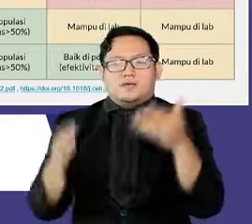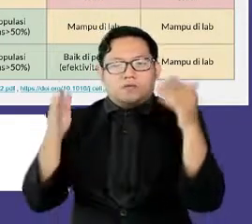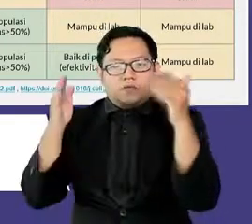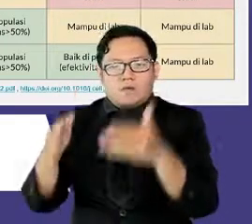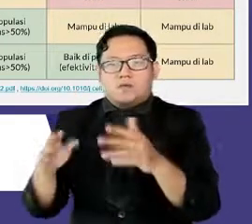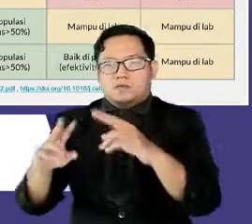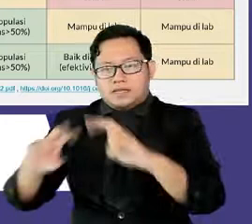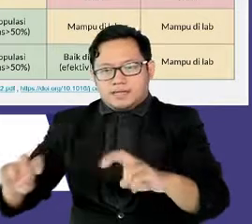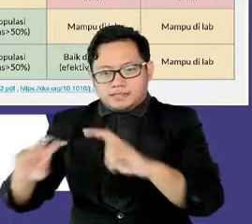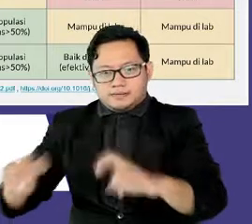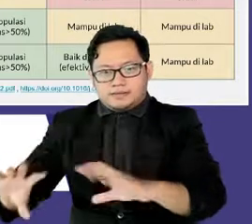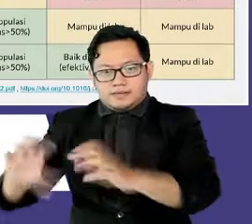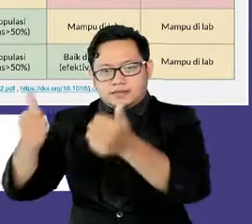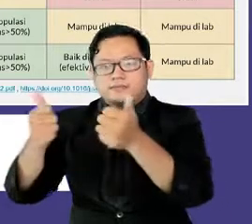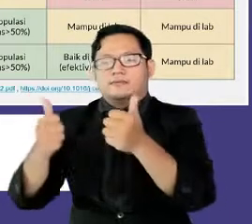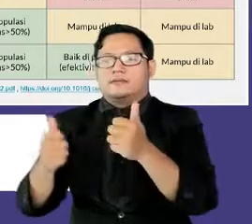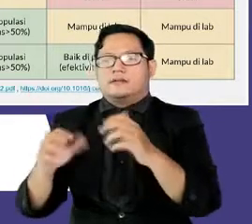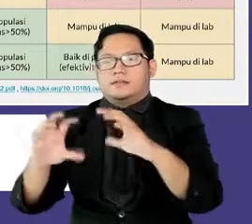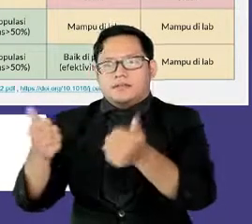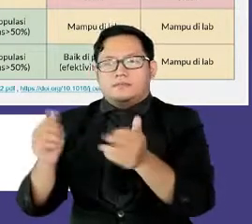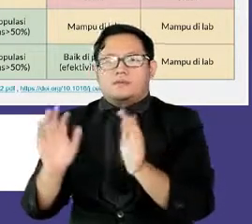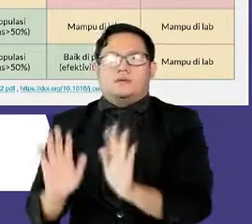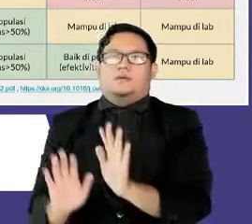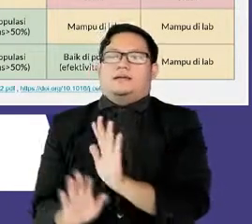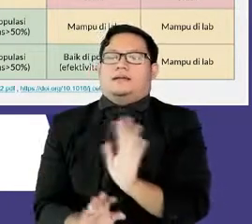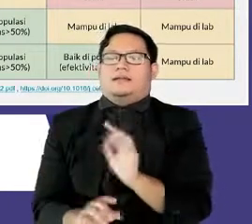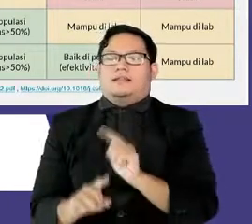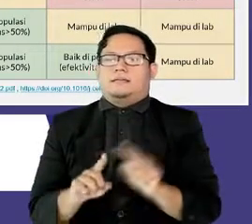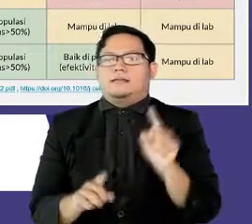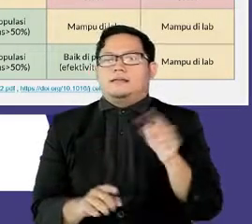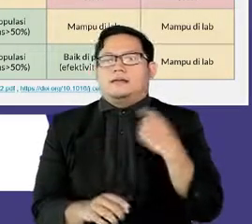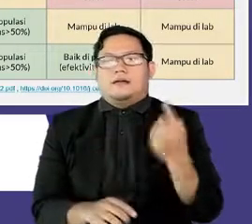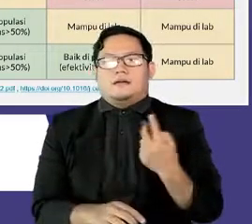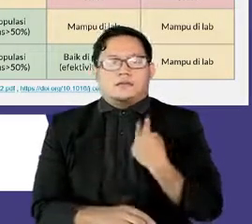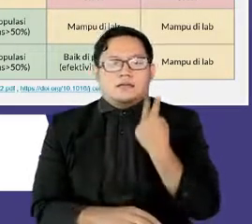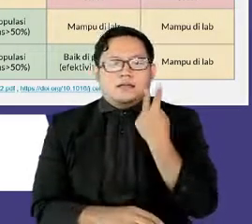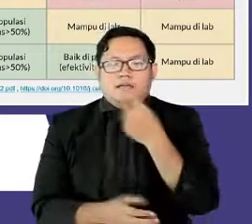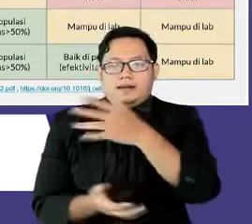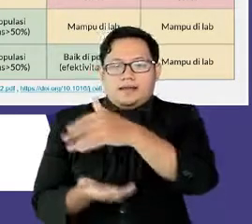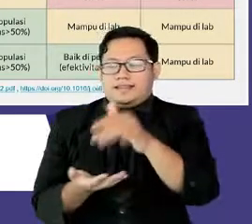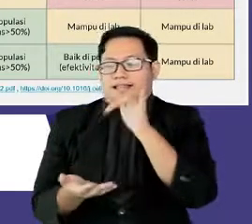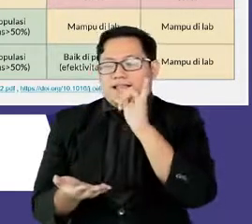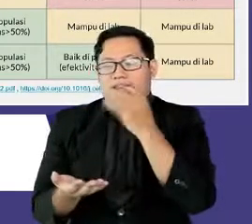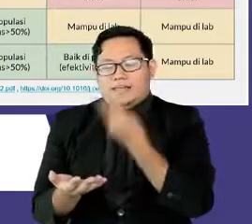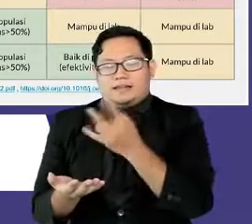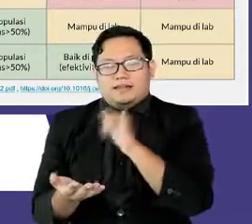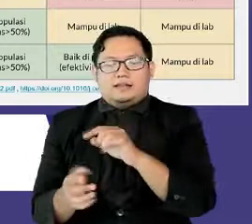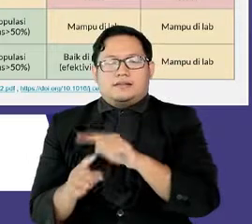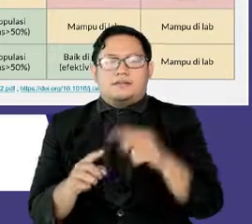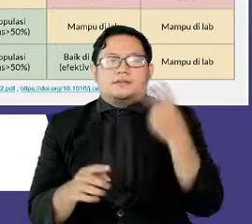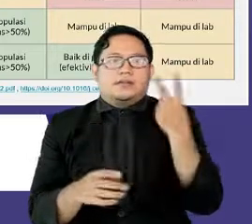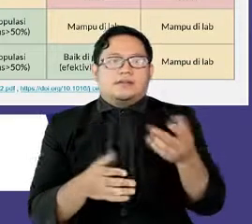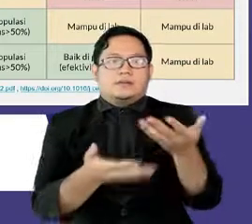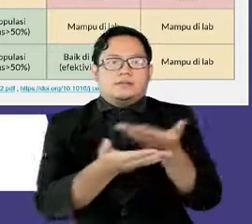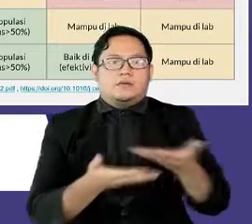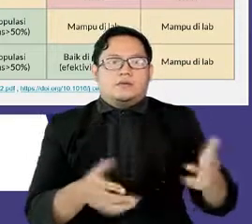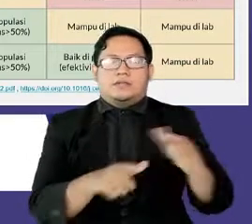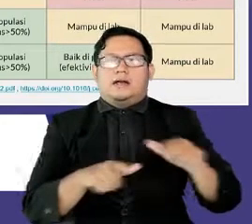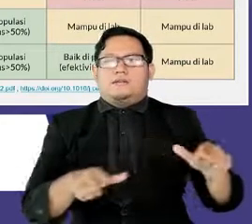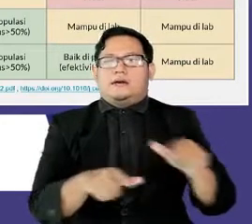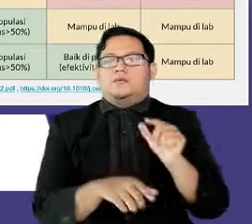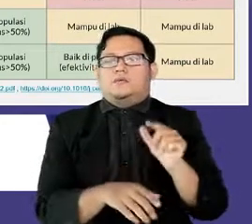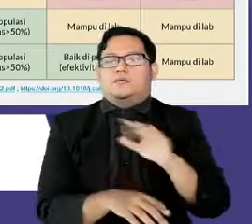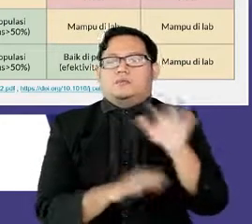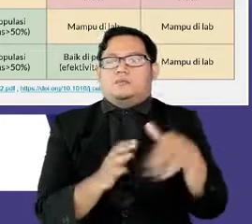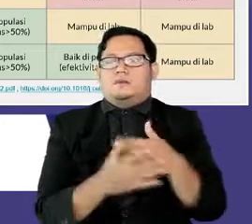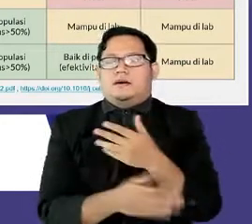maka bukan tidak mungkin nantinya kita akan mampu meneliti kemampuan setiap jenis vaksin terhadap semua varian yang ada